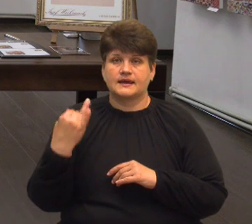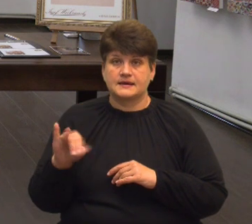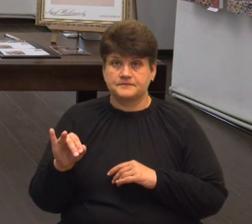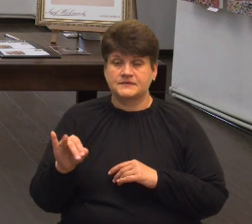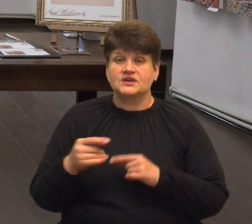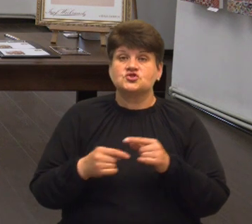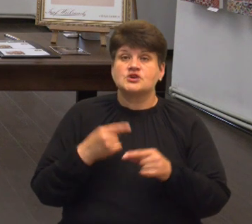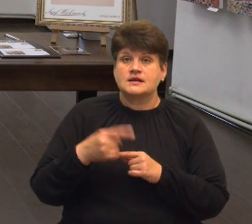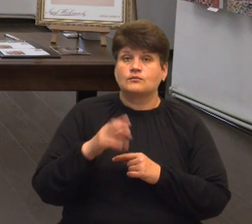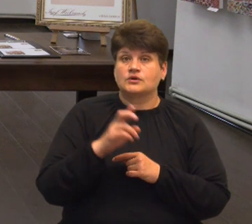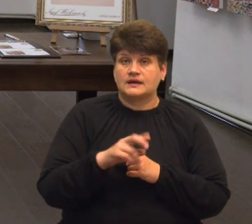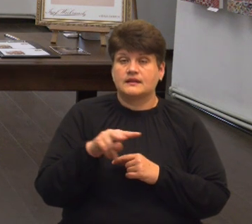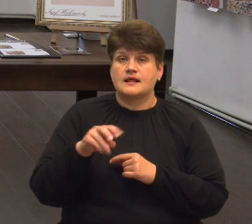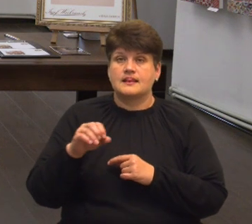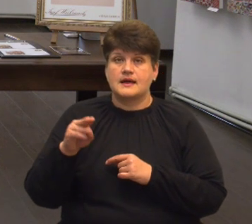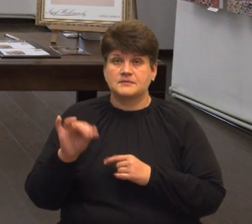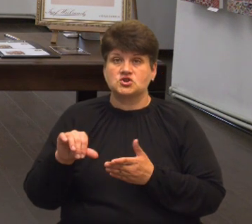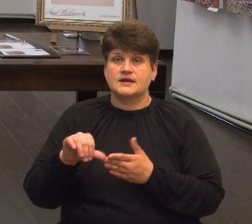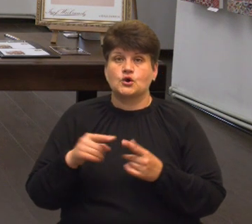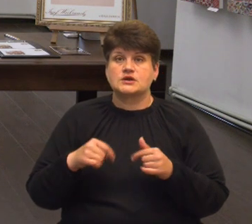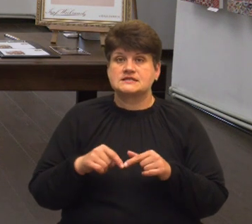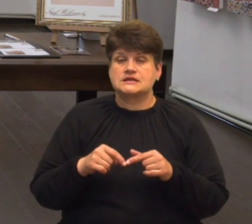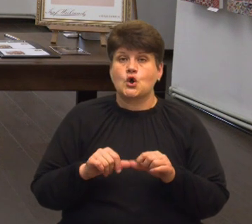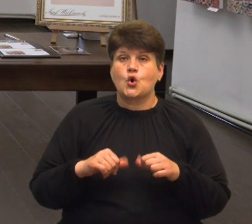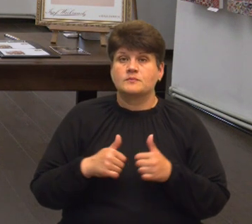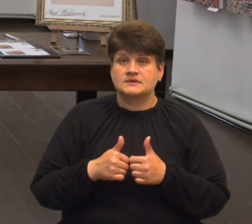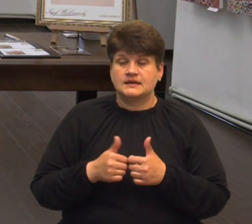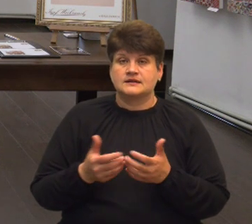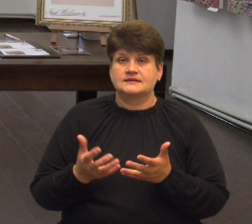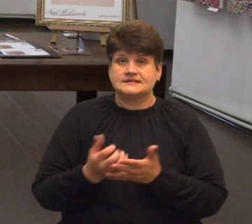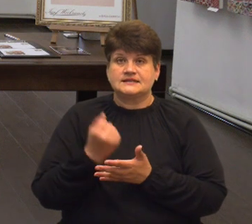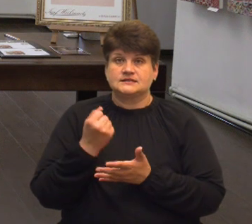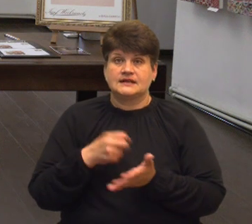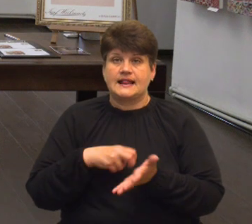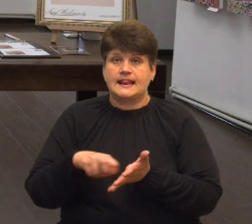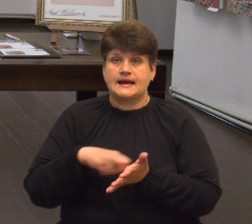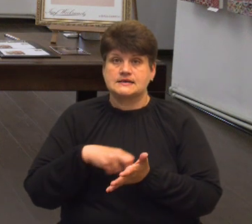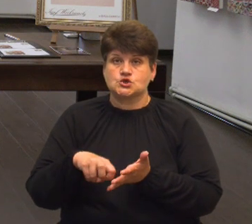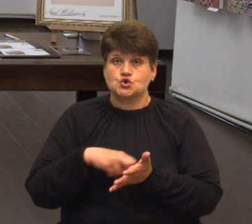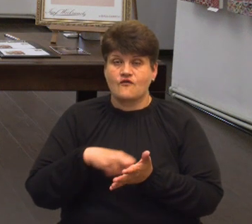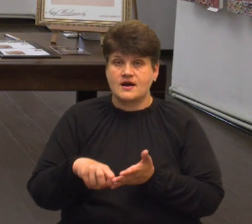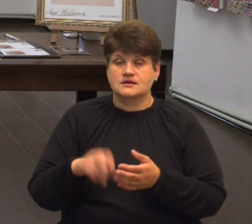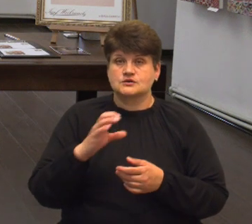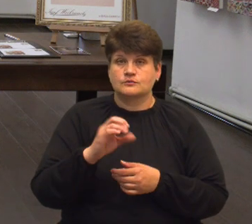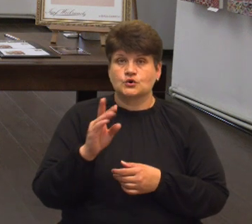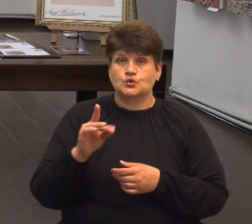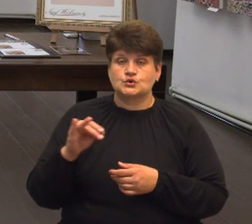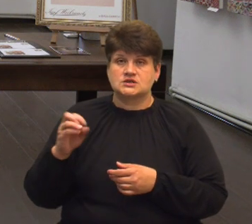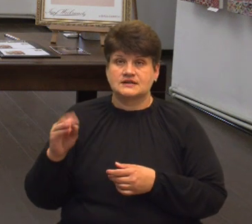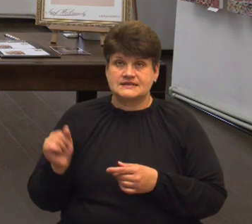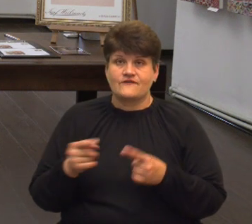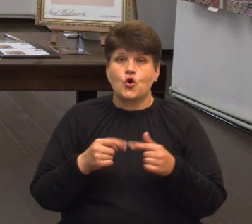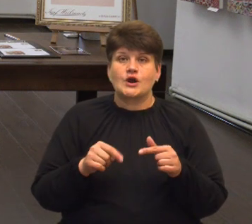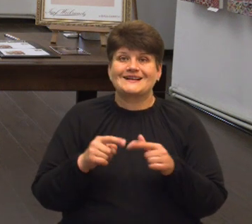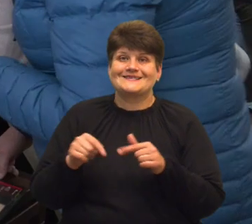Богдана Лепкого як члена організаційного комітету ввелося листування із Соломією Крушельницькою у всіх таких організаційних